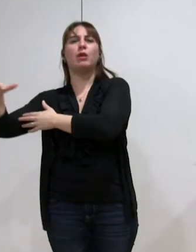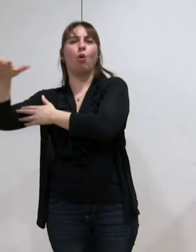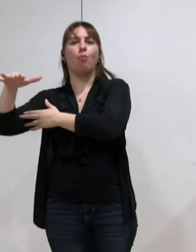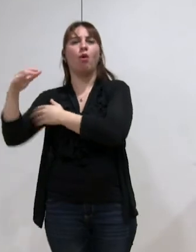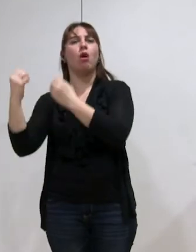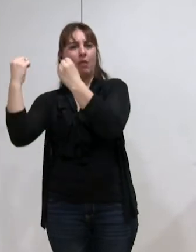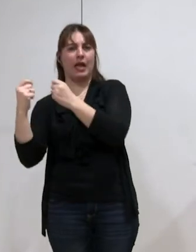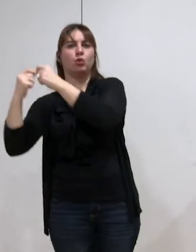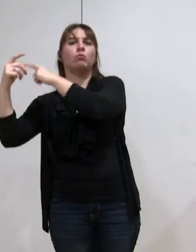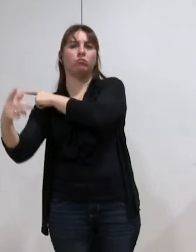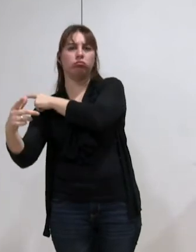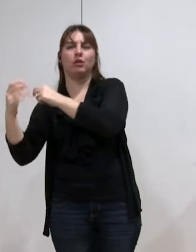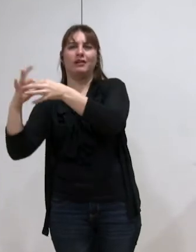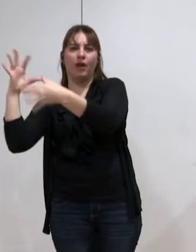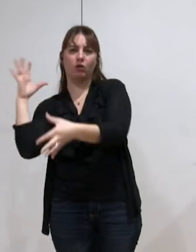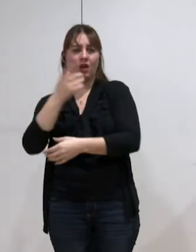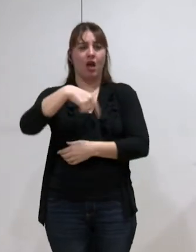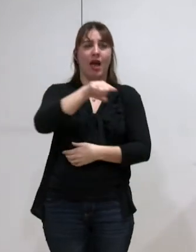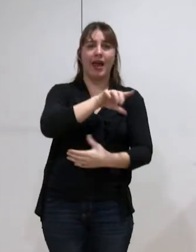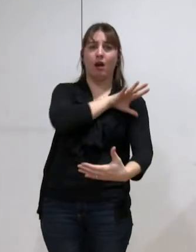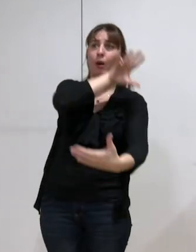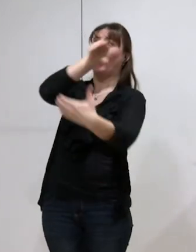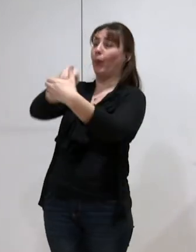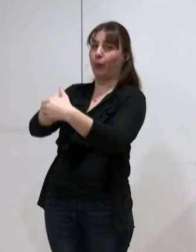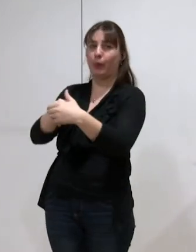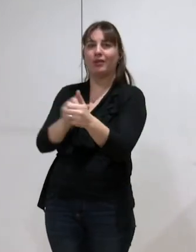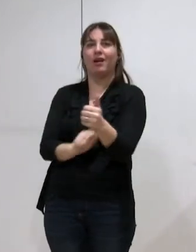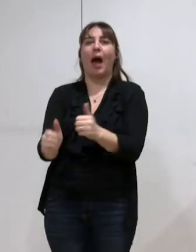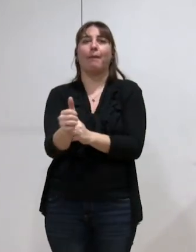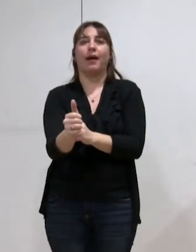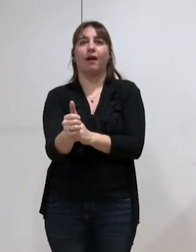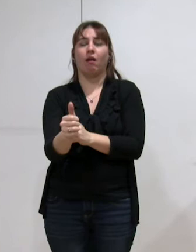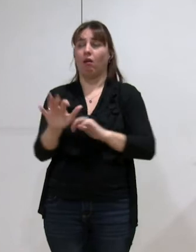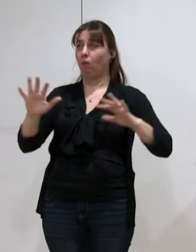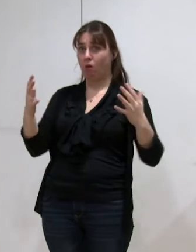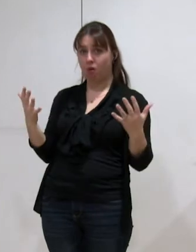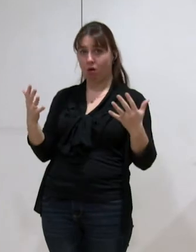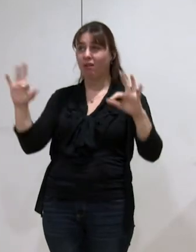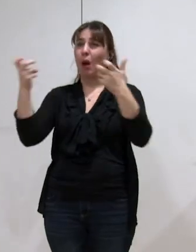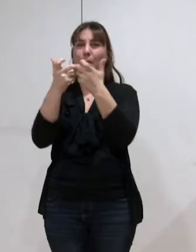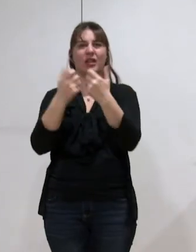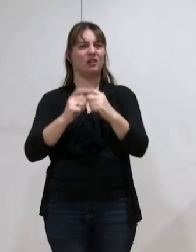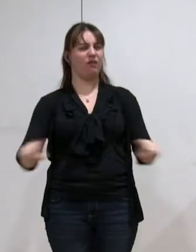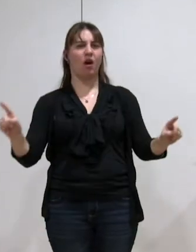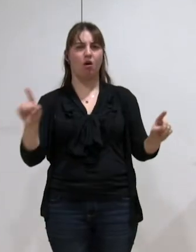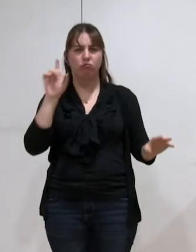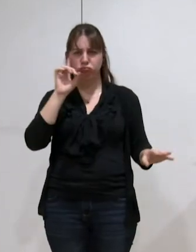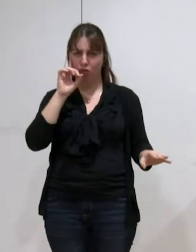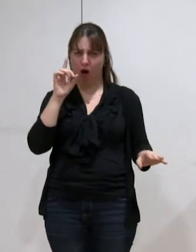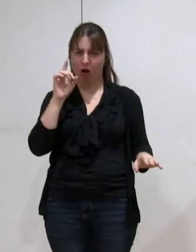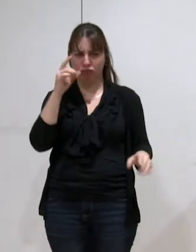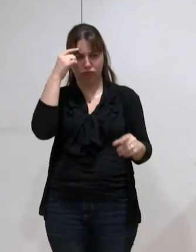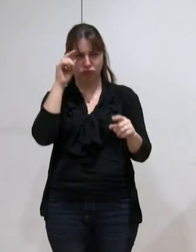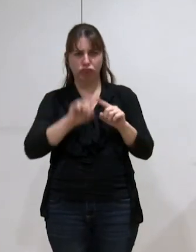assume ce différentiel et qu'elle, arrivant après, on leur fasse un autre tarif. Mais on voit bien une chose,